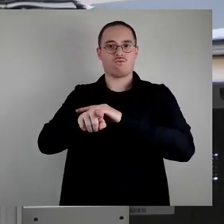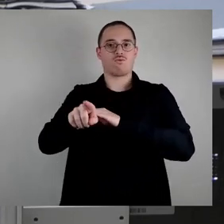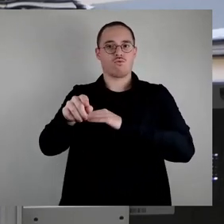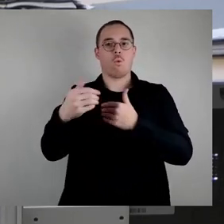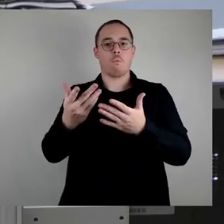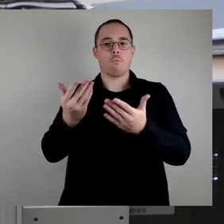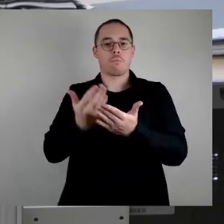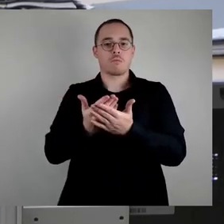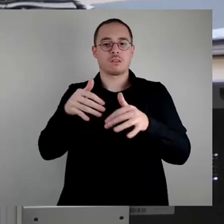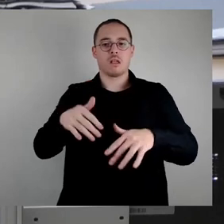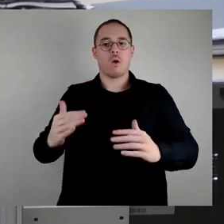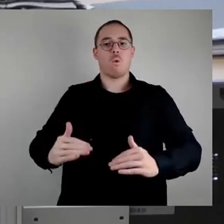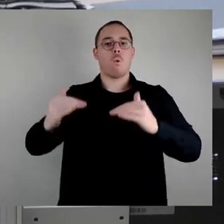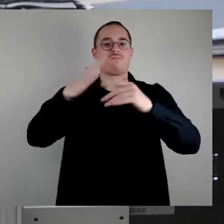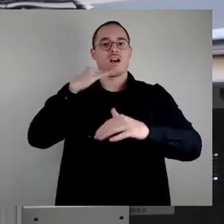Recht vielen Dank.